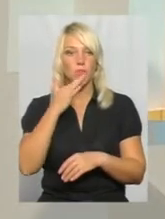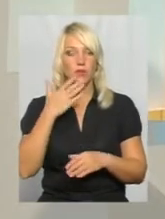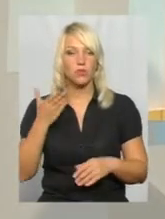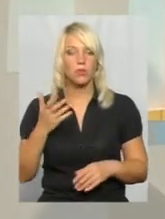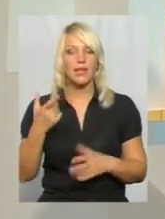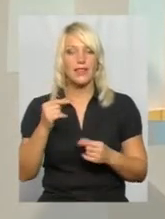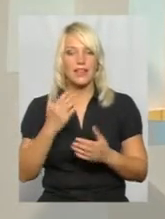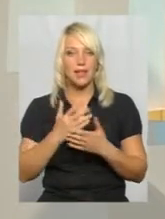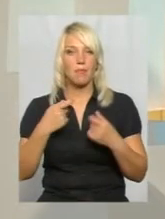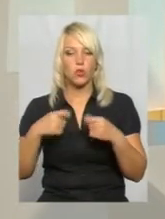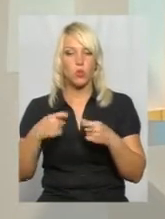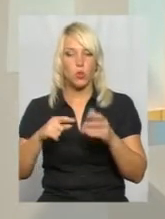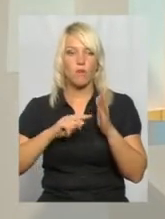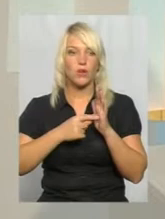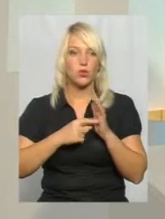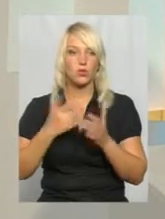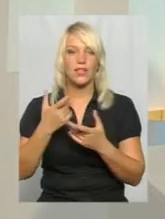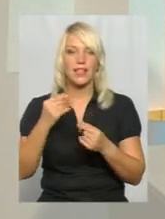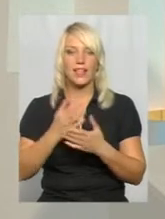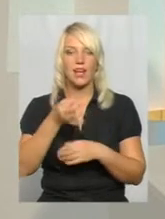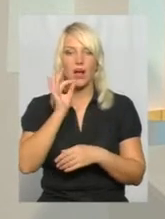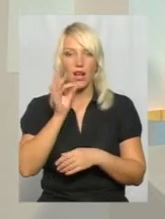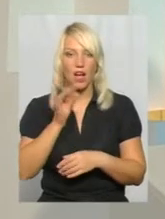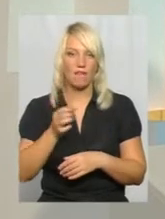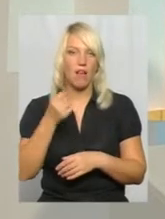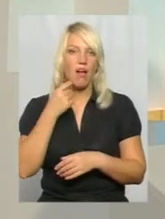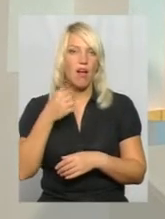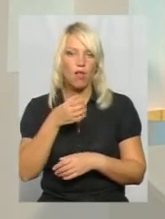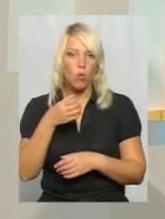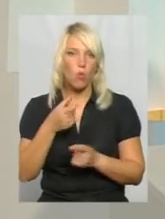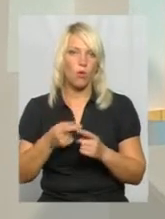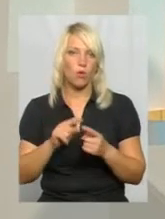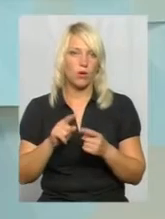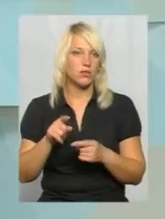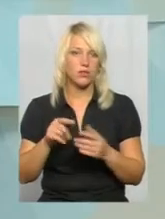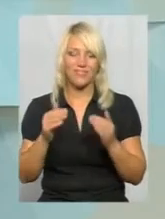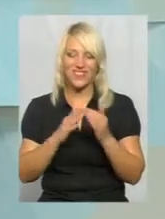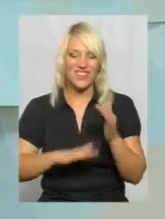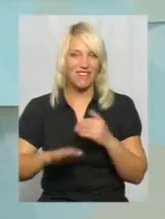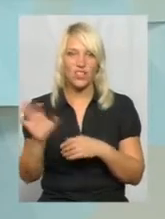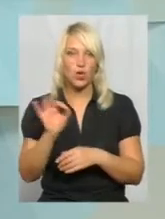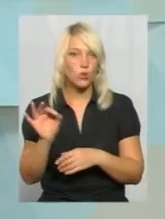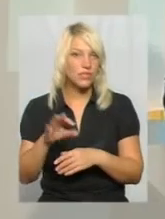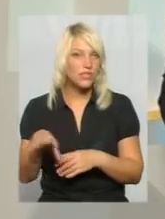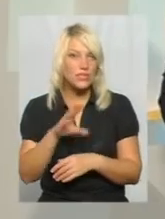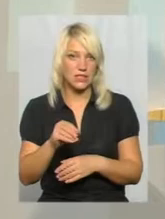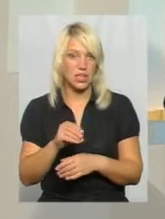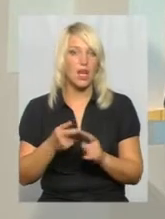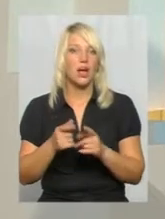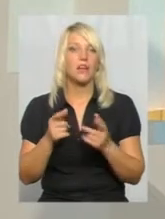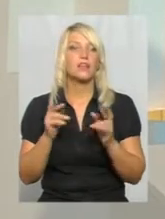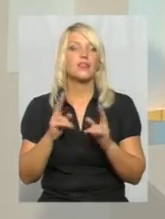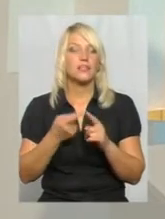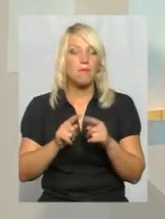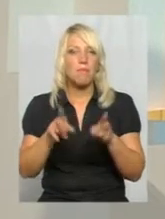торгових точок, багато там чай, кава, алкоголь, то це просто в двір всі йдуть. Це біда, От якимось чином там, де є